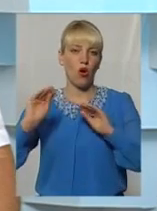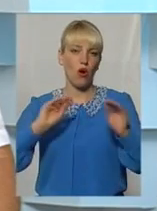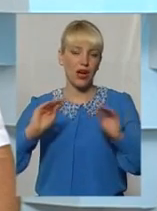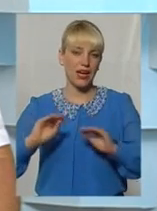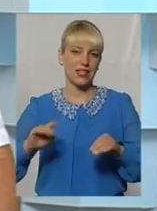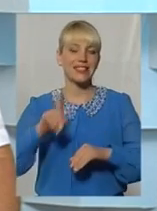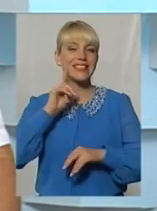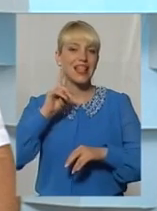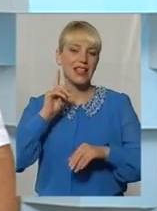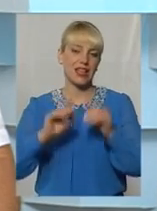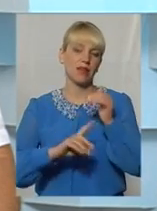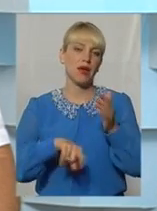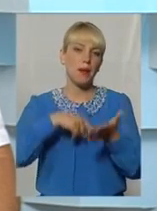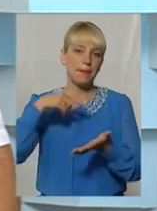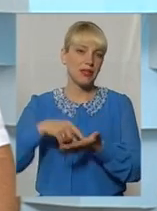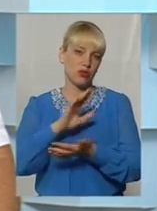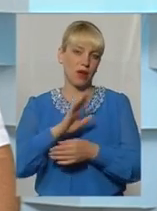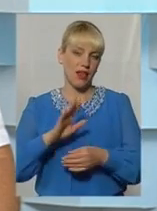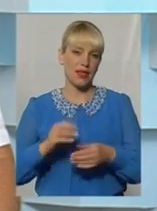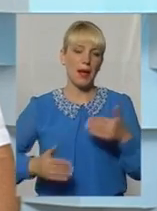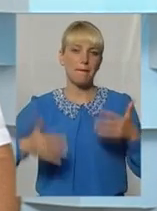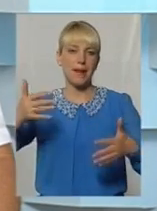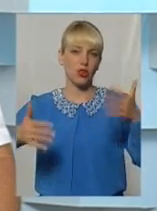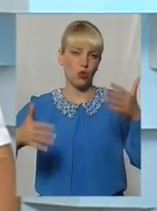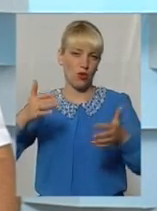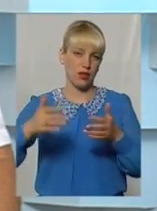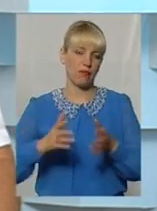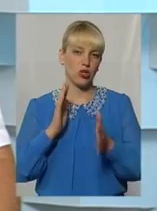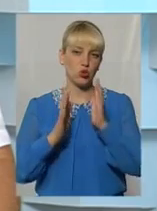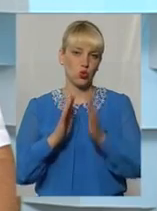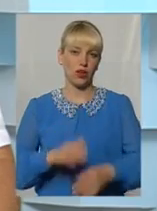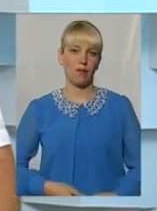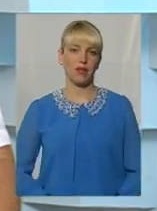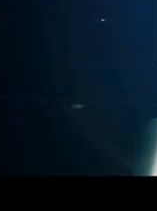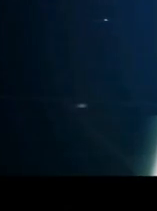містом, а не бетонними джунглями? Про це все говоримо в студії та спочатку сюжет.